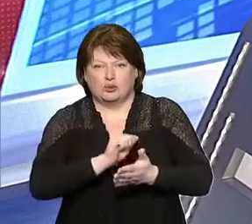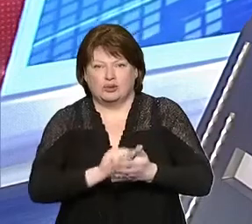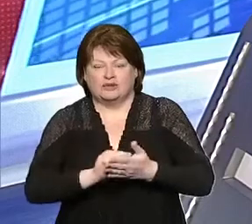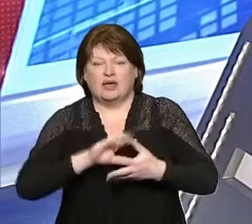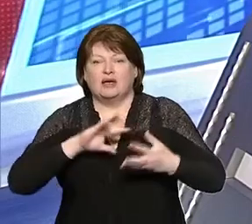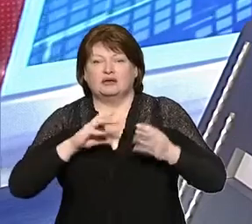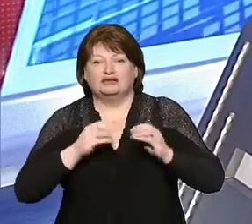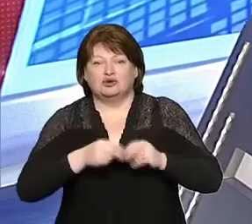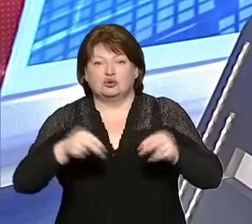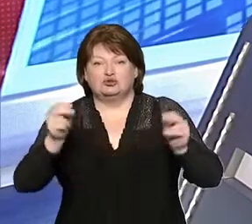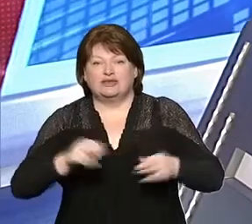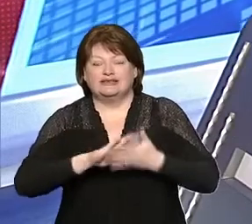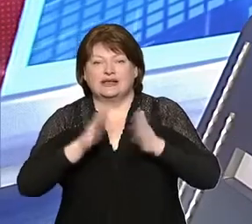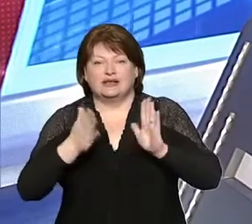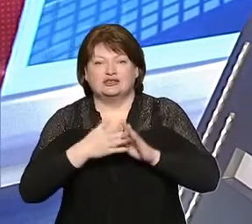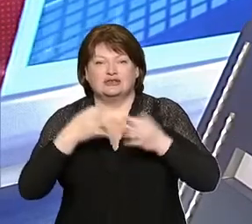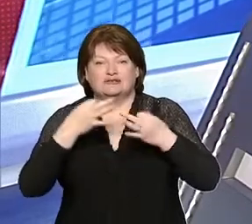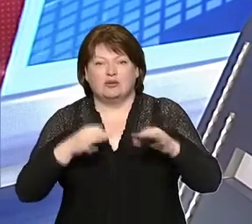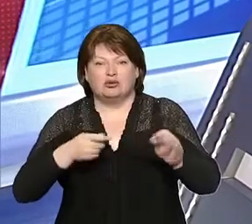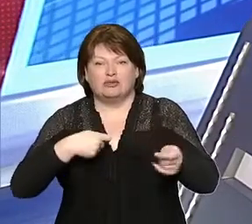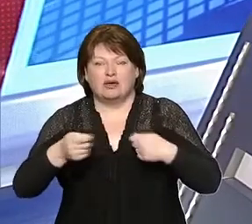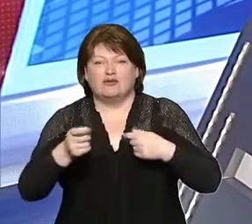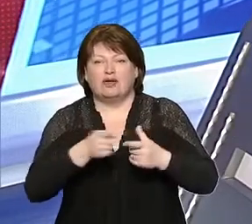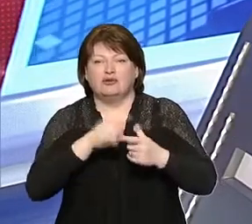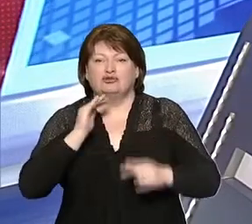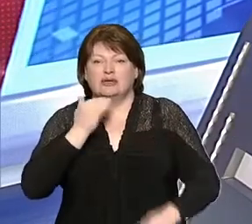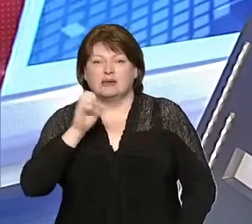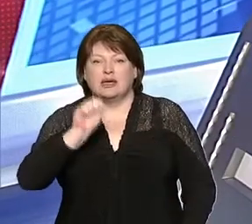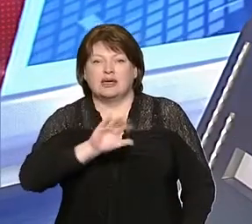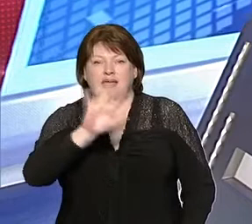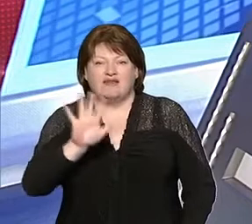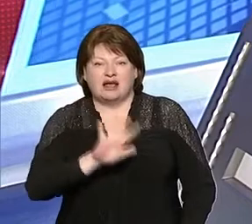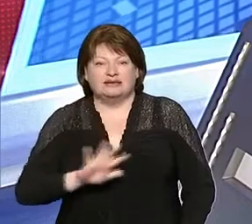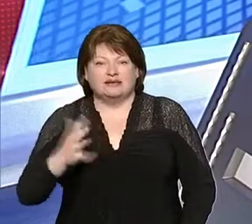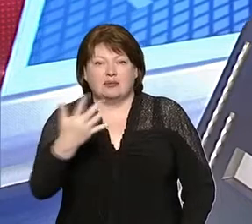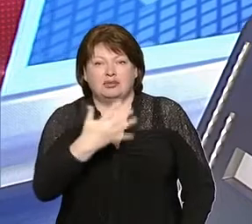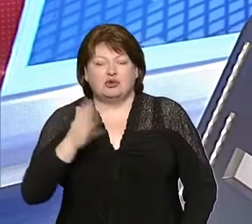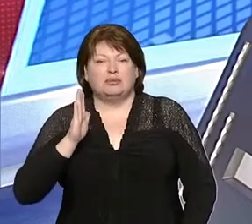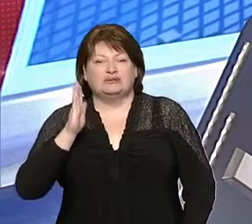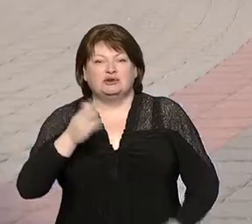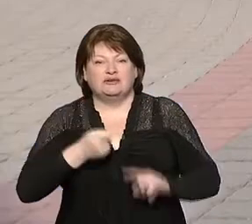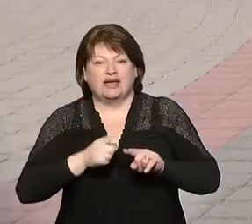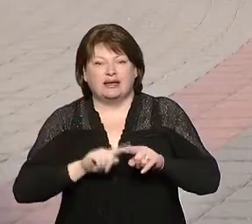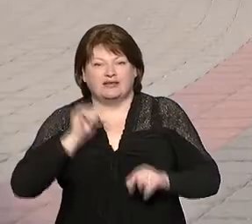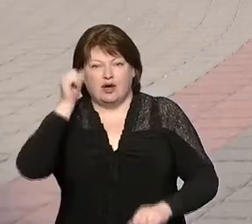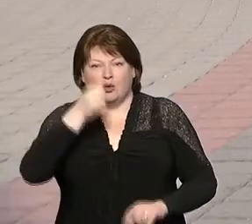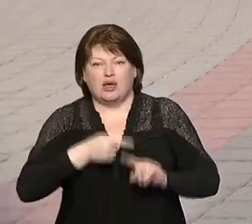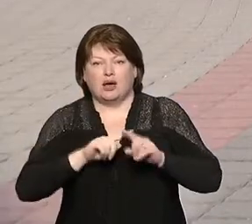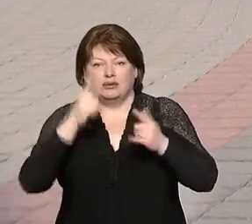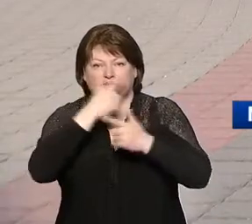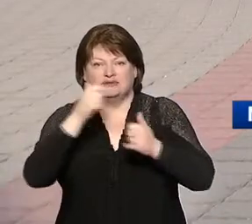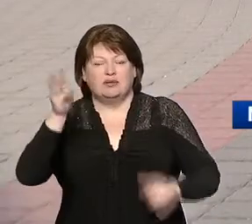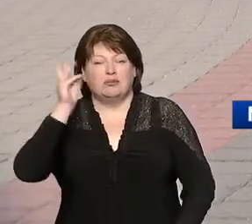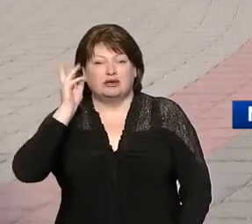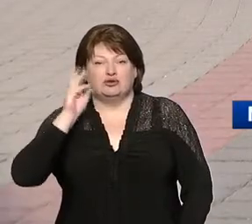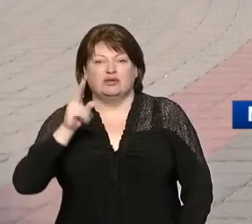Приключение соглашения о зоне свободной торговли между Египтами и странами Евразийской пятерки – перспектива этого года. Об этом нашему каналу заявил посол